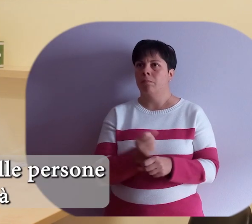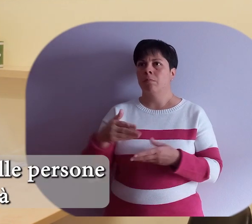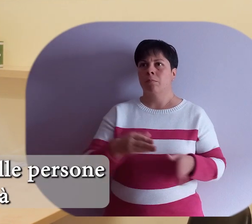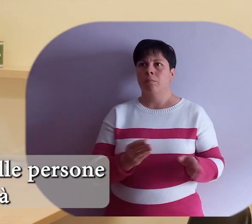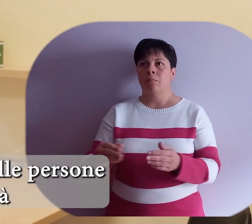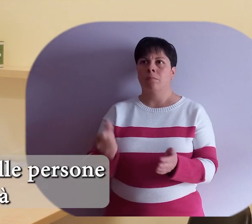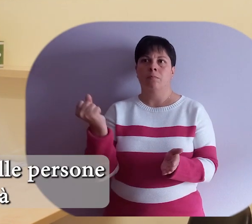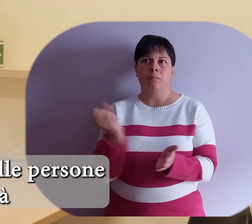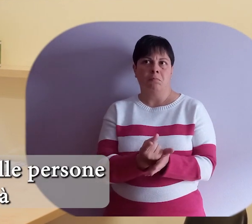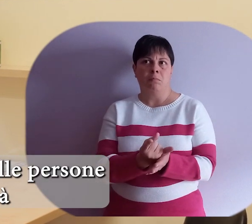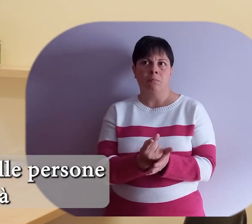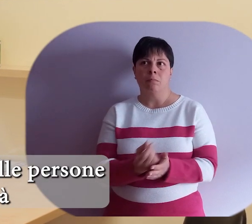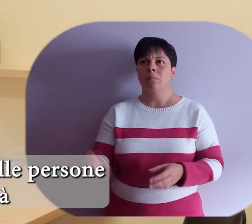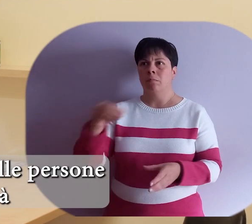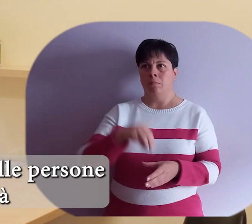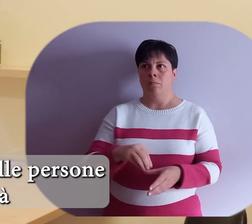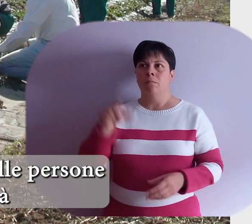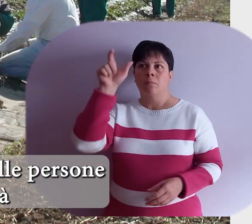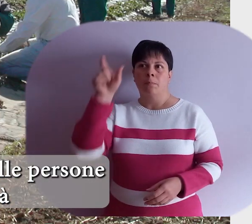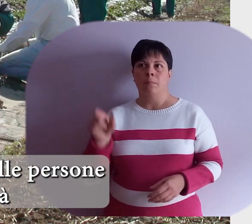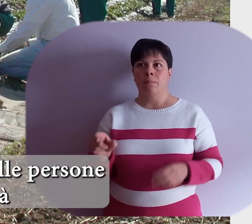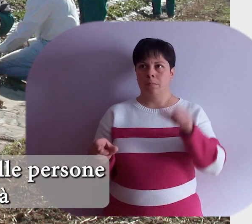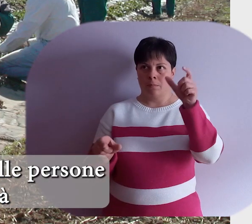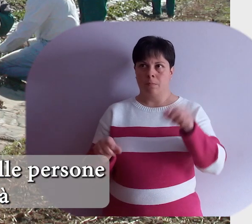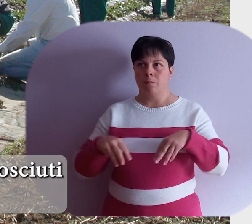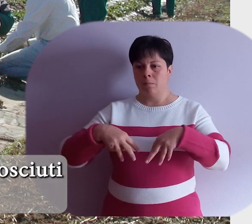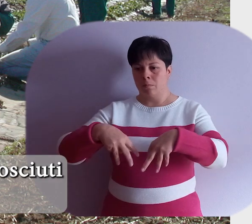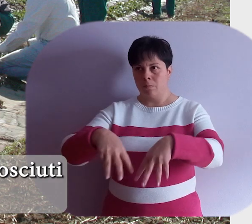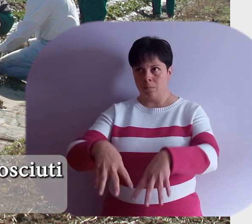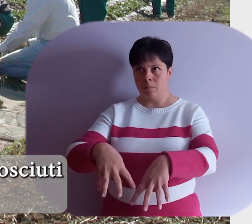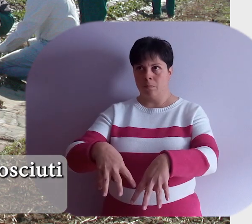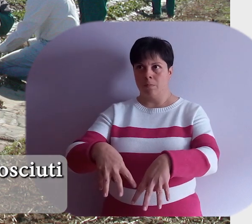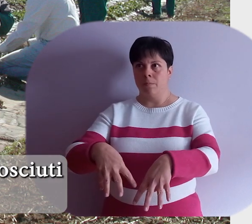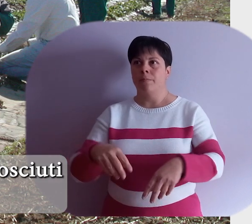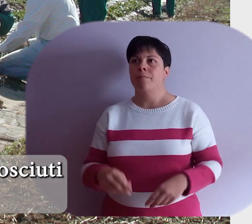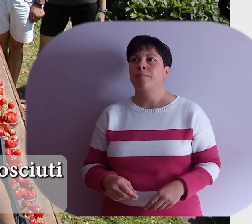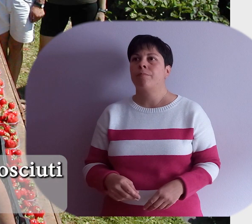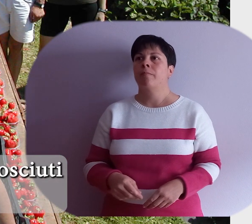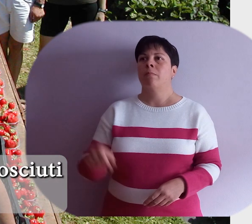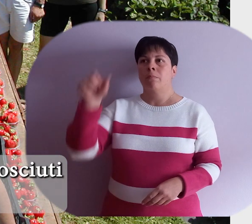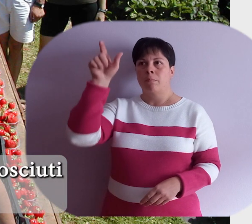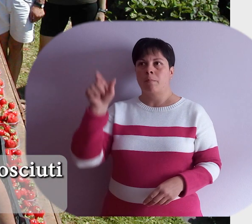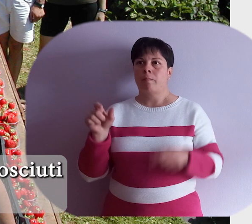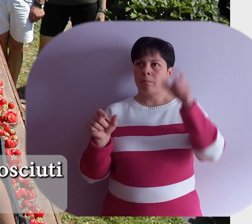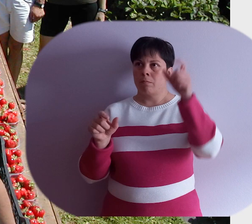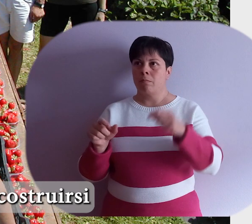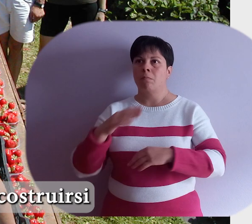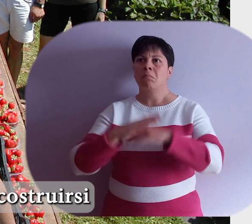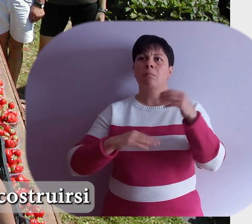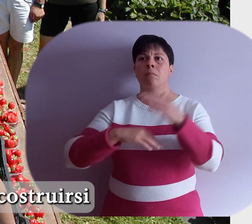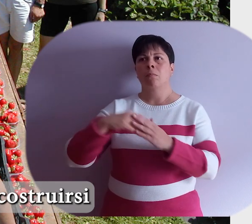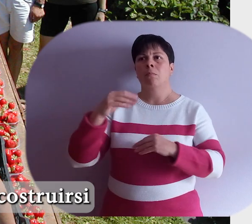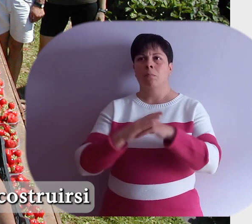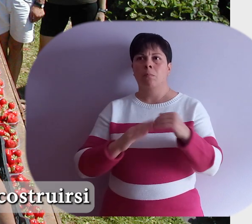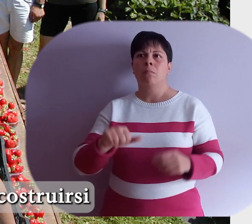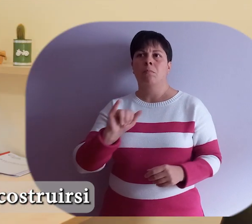persone, perché permettono le persone di costruirsi un'identità e soprattutto essere riconosciuti nella loro dignità. Il